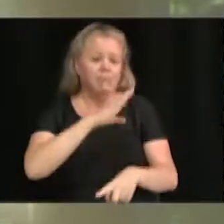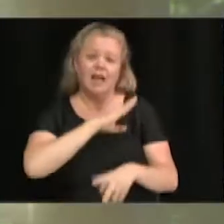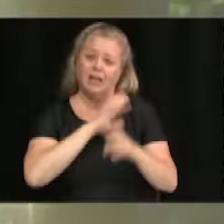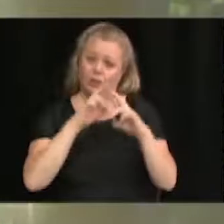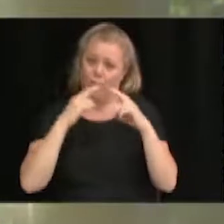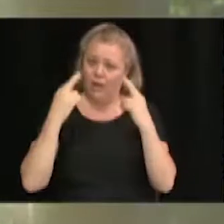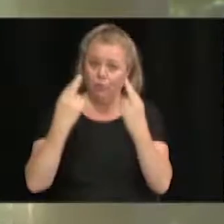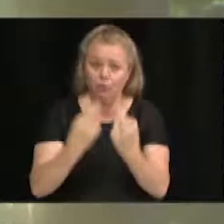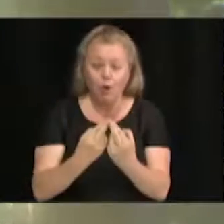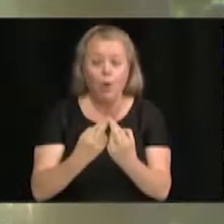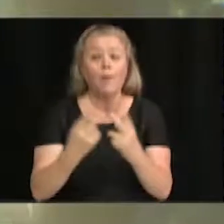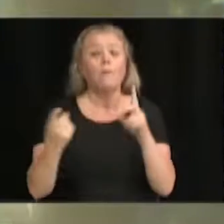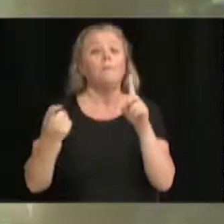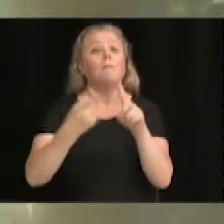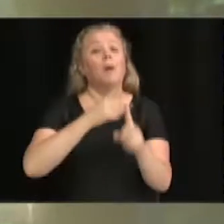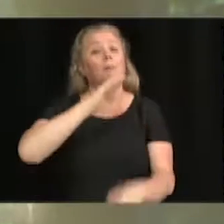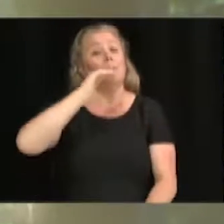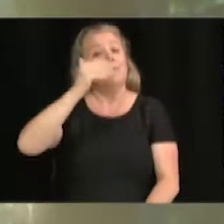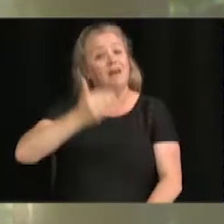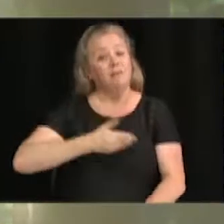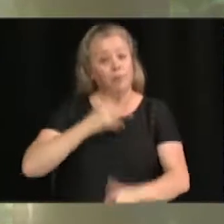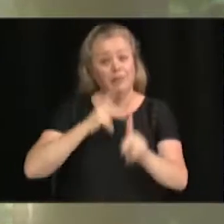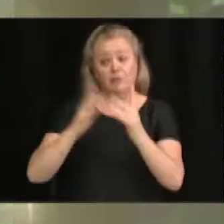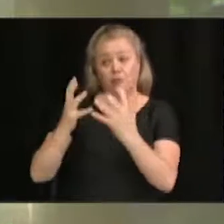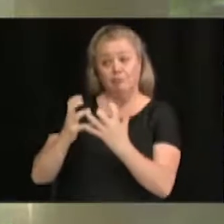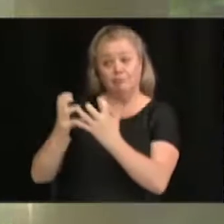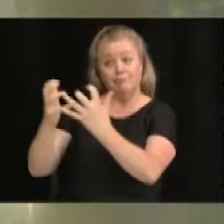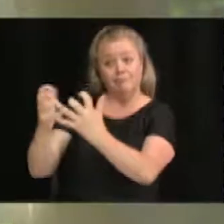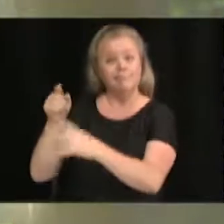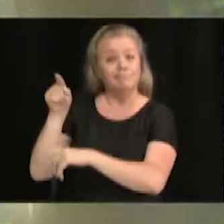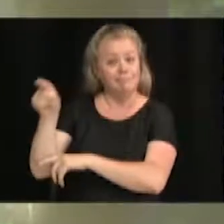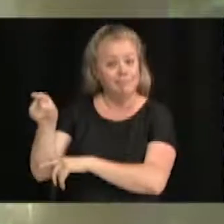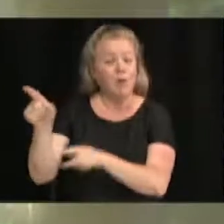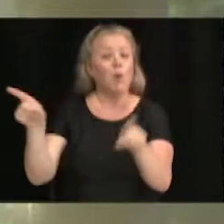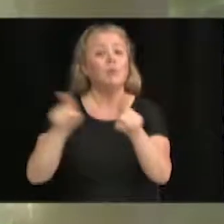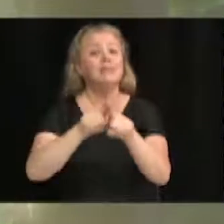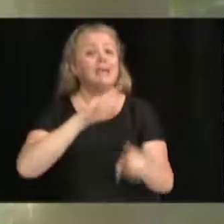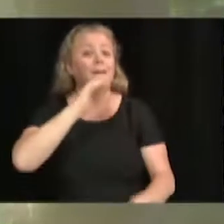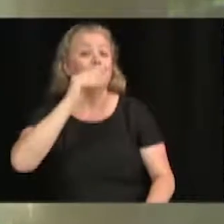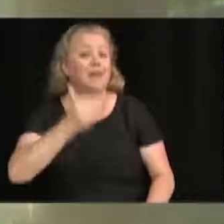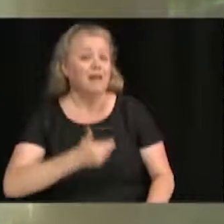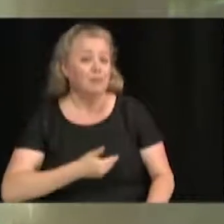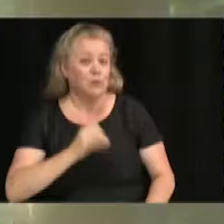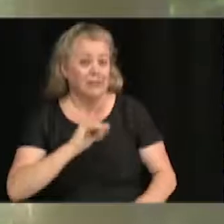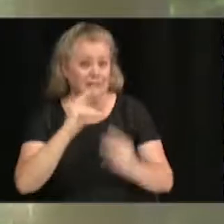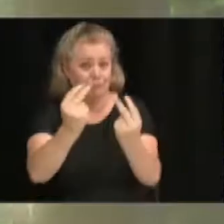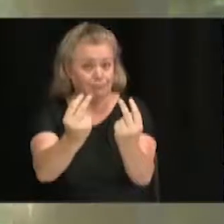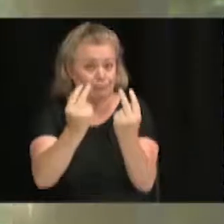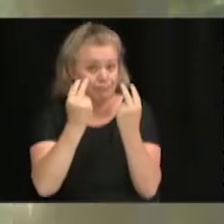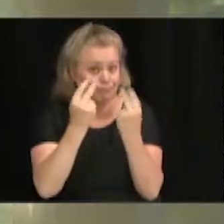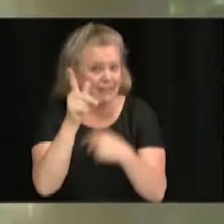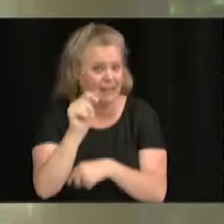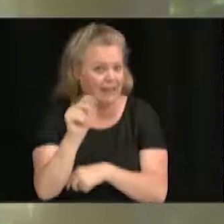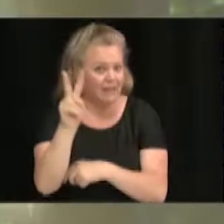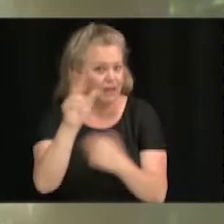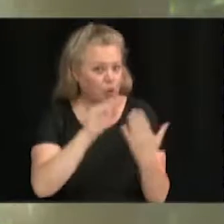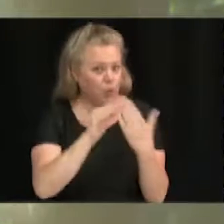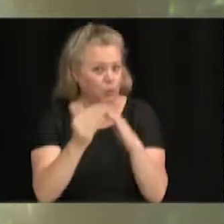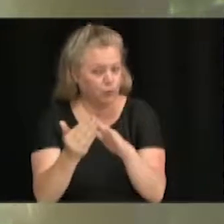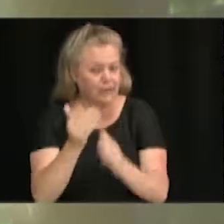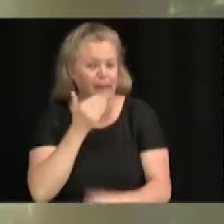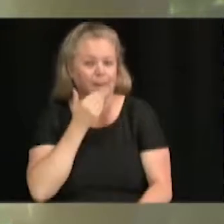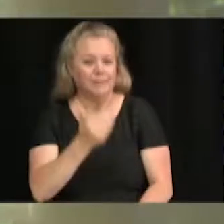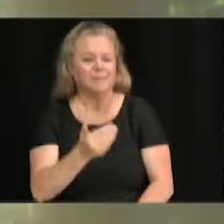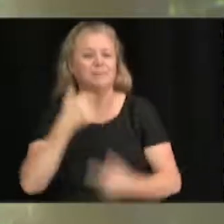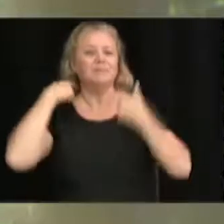Conseil. Je souhaite la bienvenue aux gens dans la salle. Je vous souhaite la bienvenue également à les gens qui nous écoutent par le biais de la télévision communautaire. On va